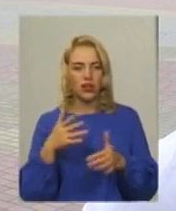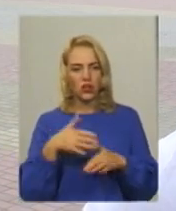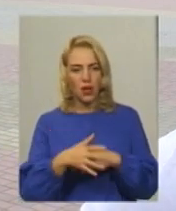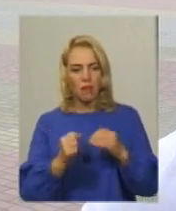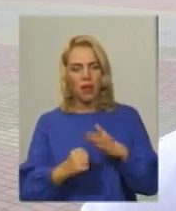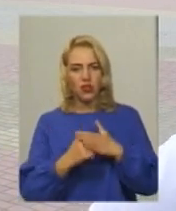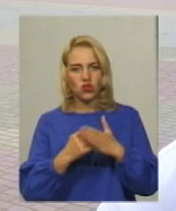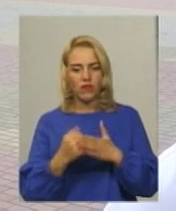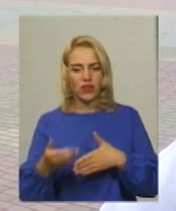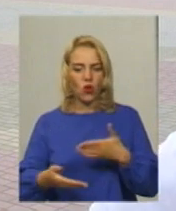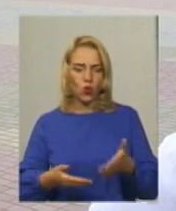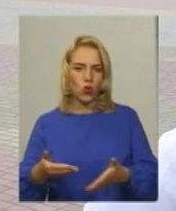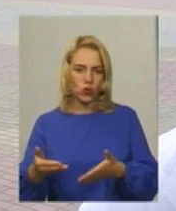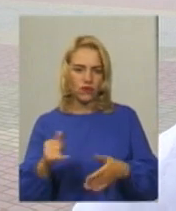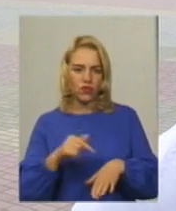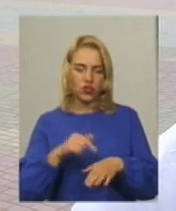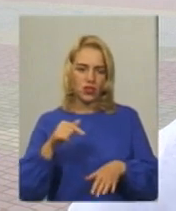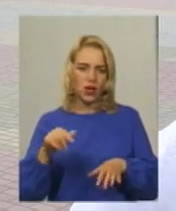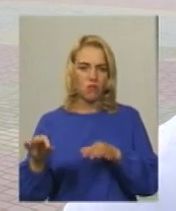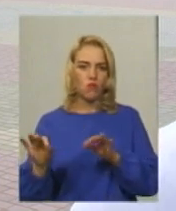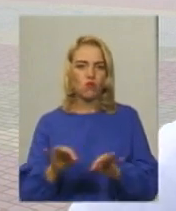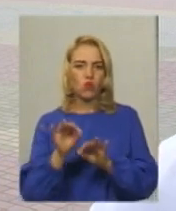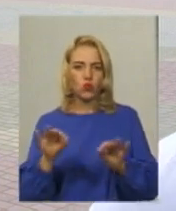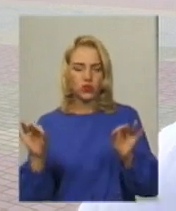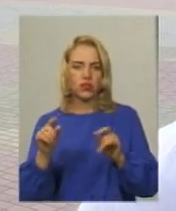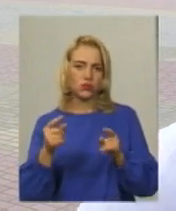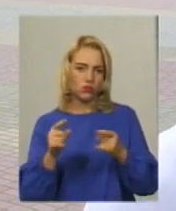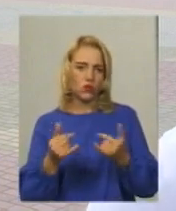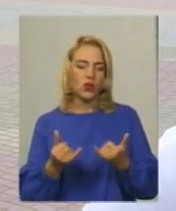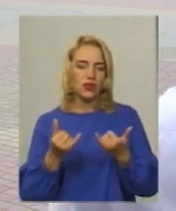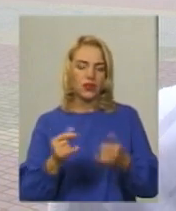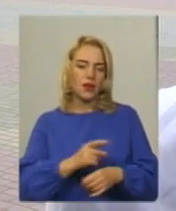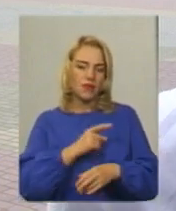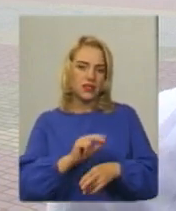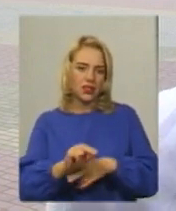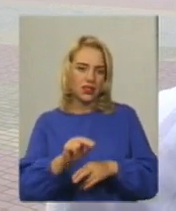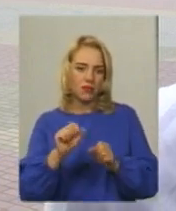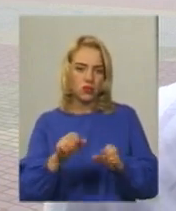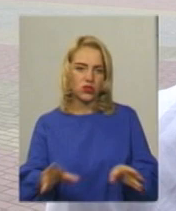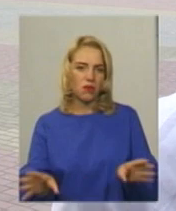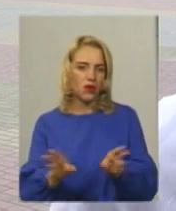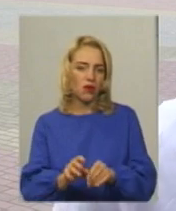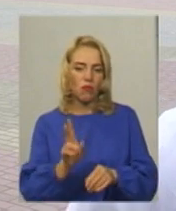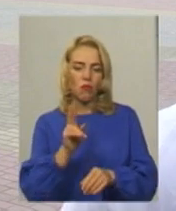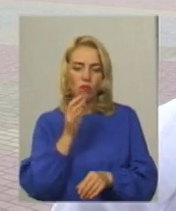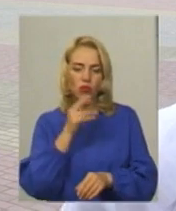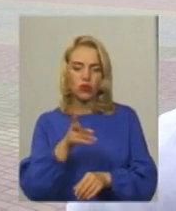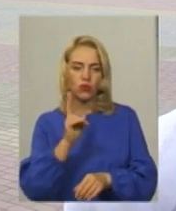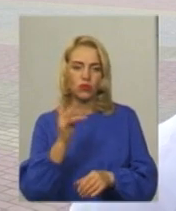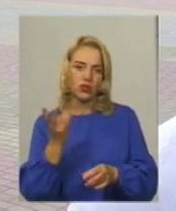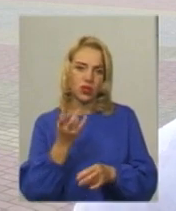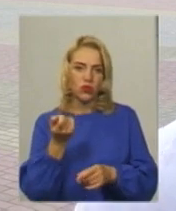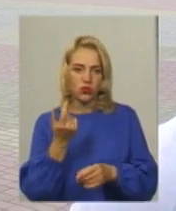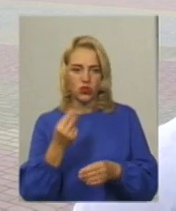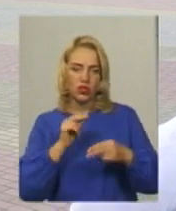базових кроків, відчуття розуміння музики Тому для майстер-класів можна приєднатися будь-кому, але трошки